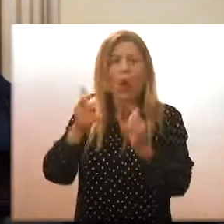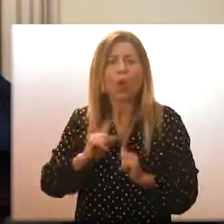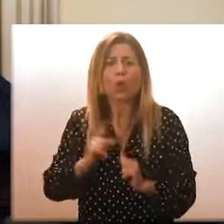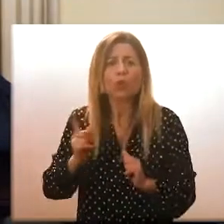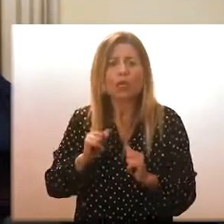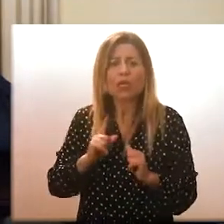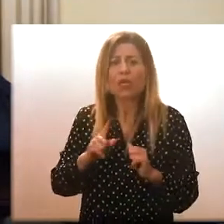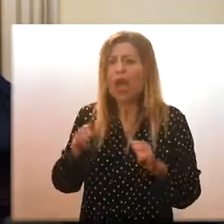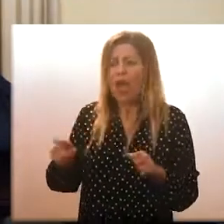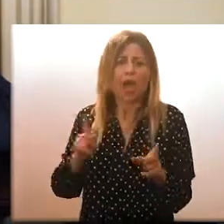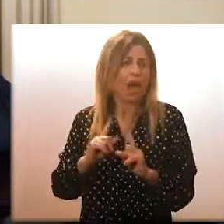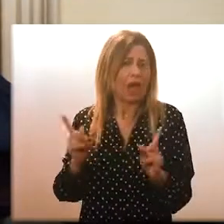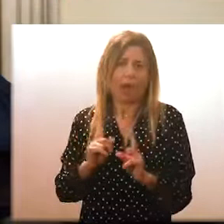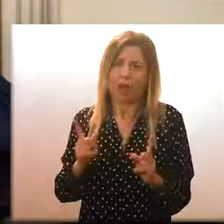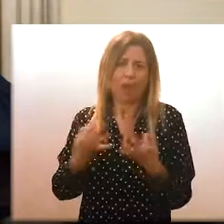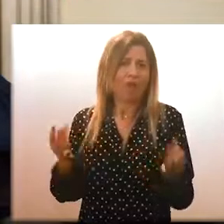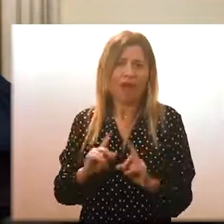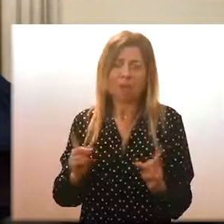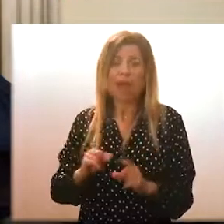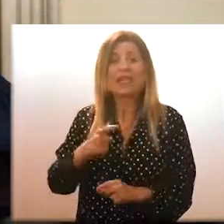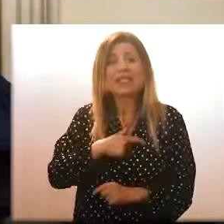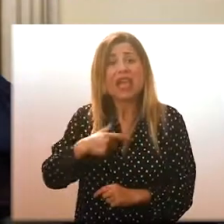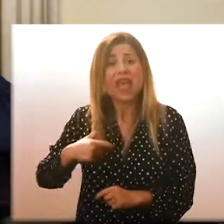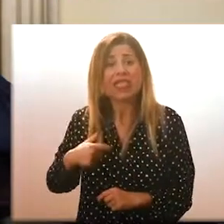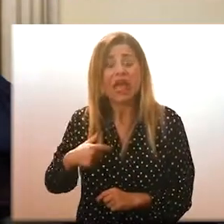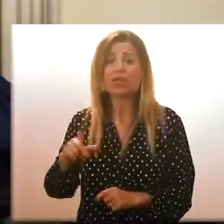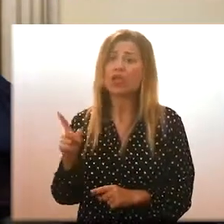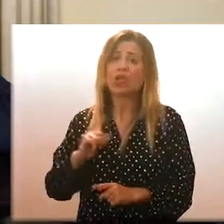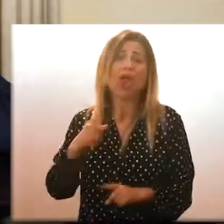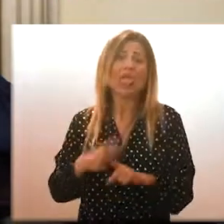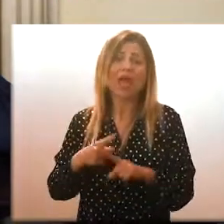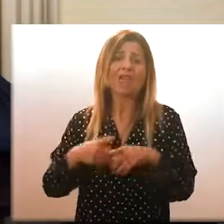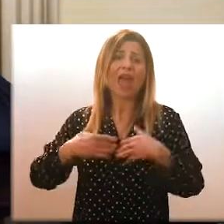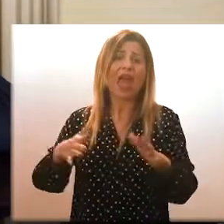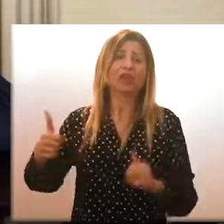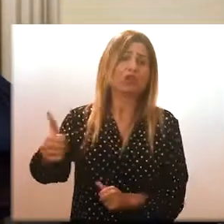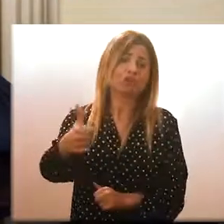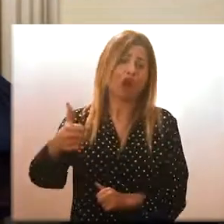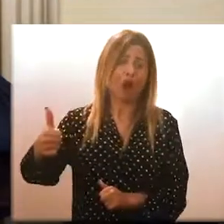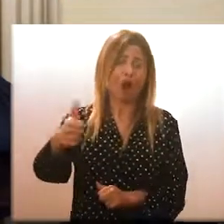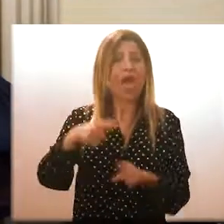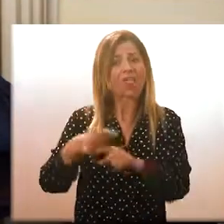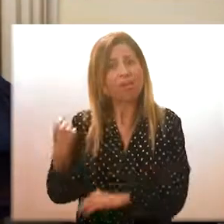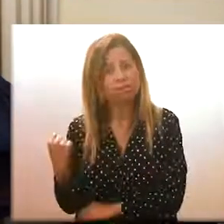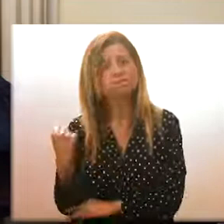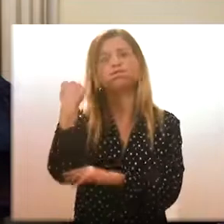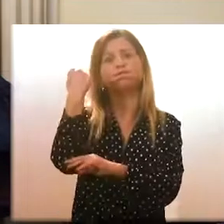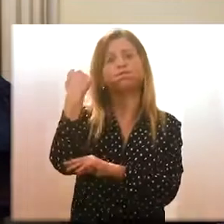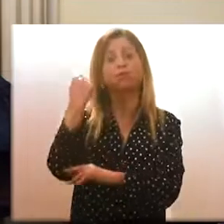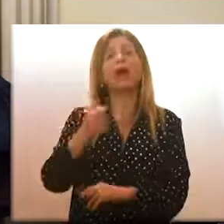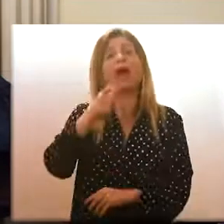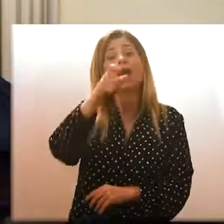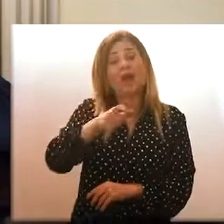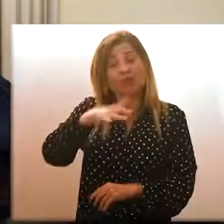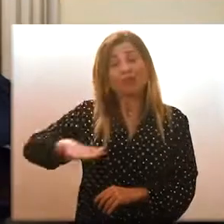I sindaci in questa fase soprattutto non possono essere lasciati da soli ma i cittadini hanno bisogno di sentire la